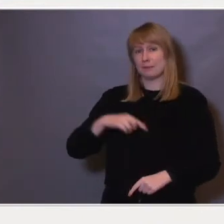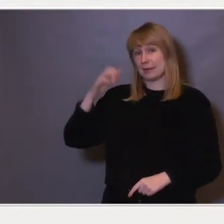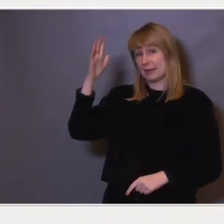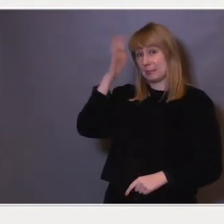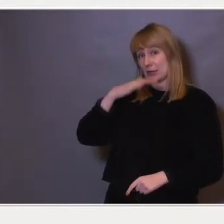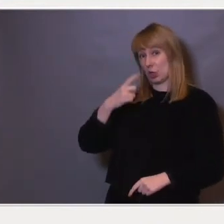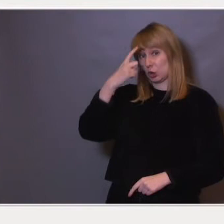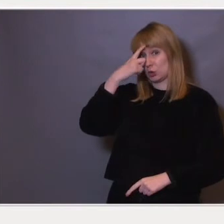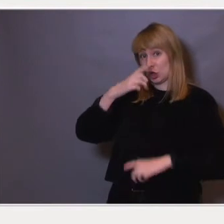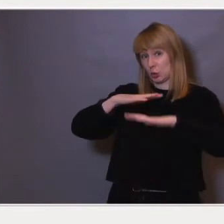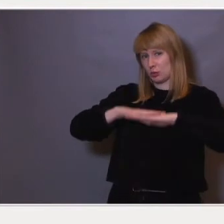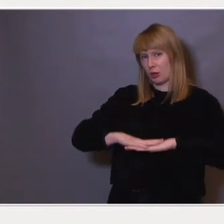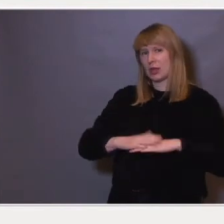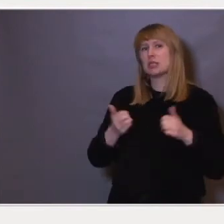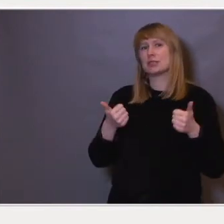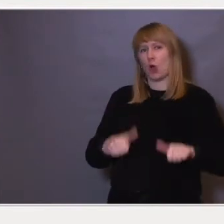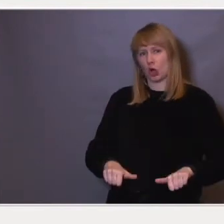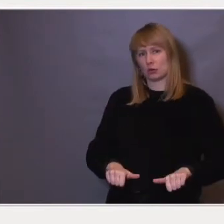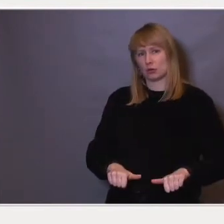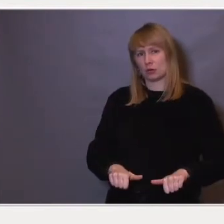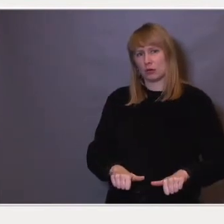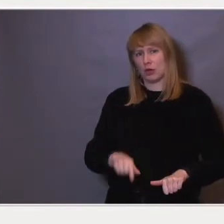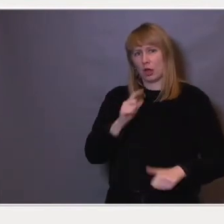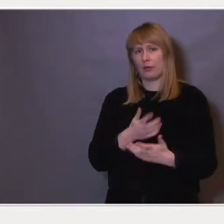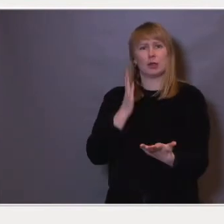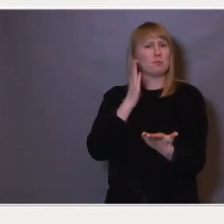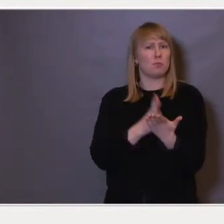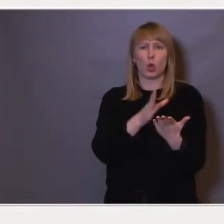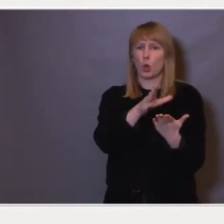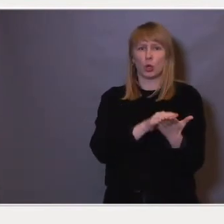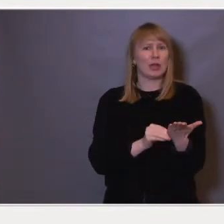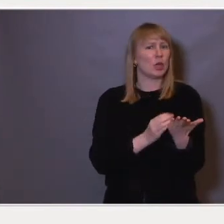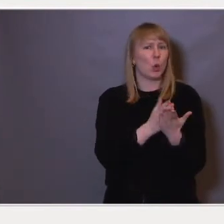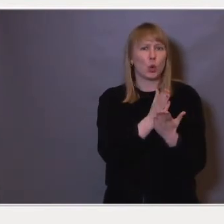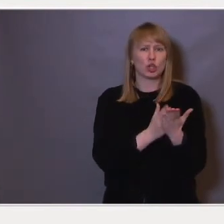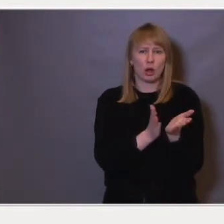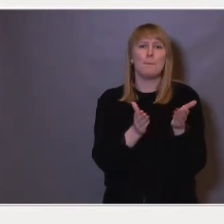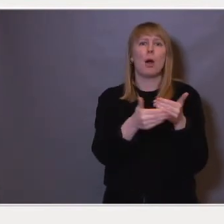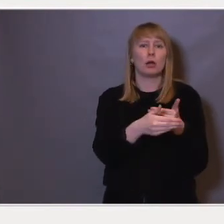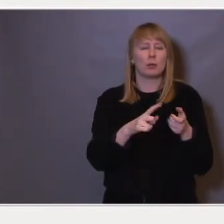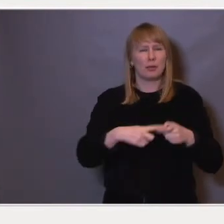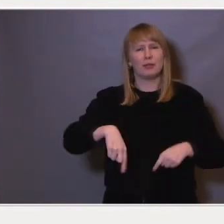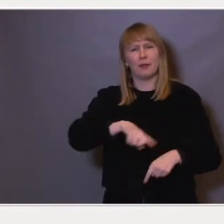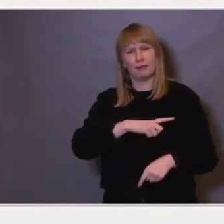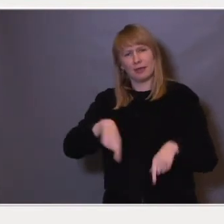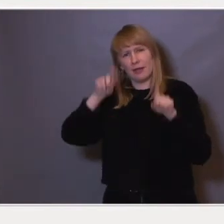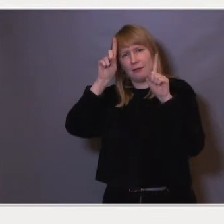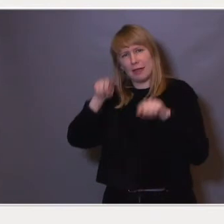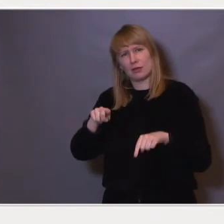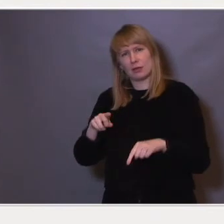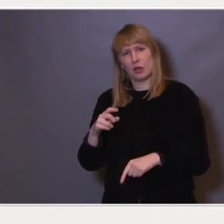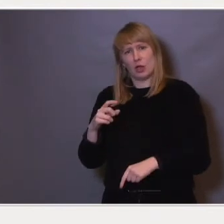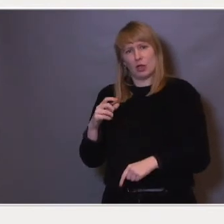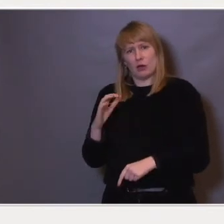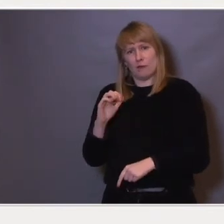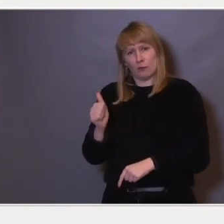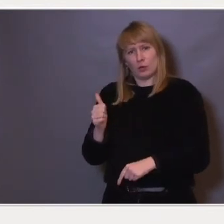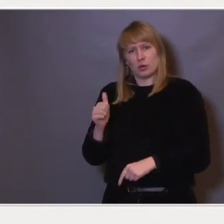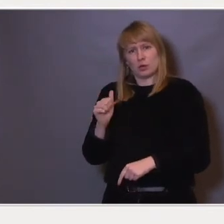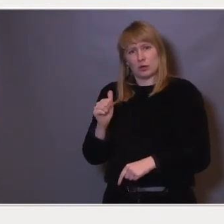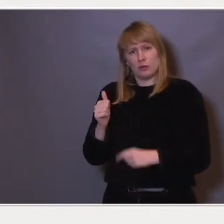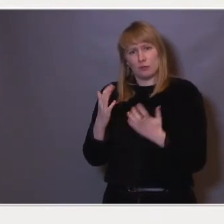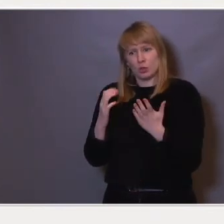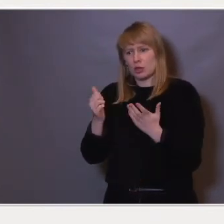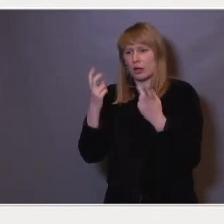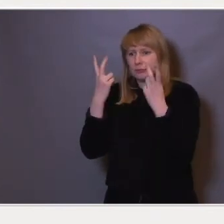kunnskapsgrunnlaget er for svagt til å konkludere med tanke på årsaker, selv om vi vet ganske mye om hvor vi skal lete